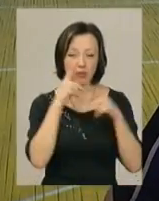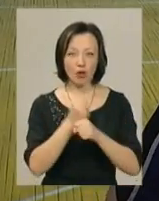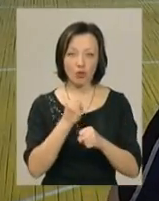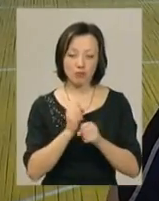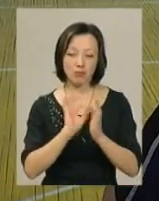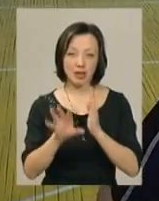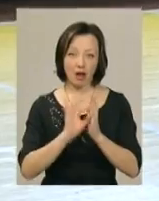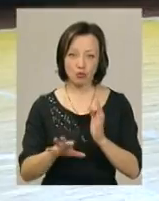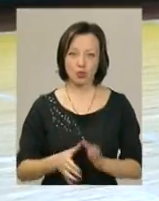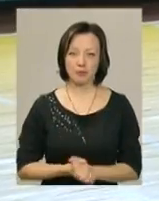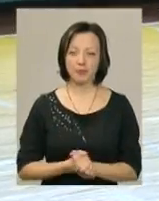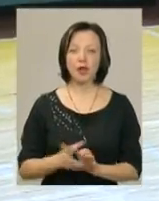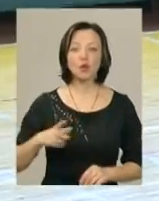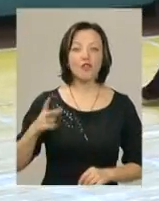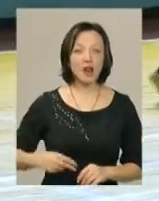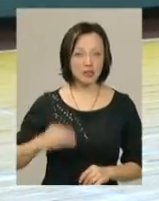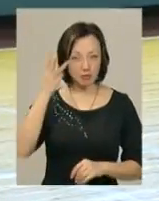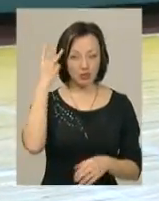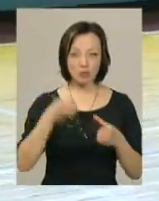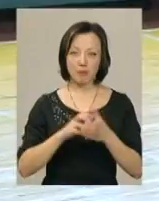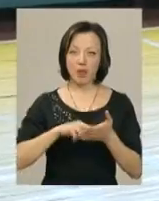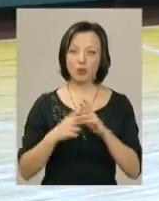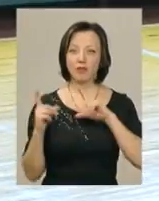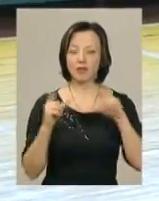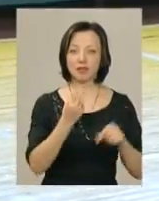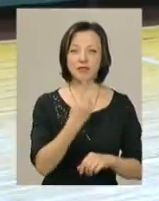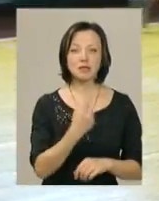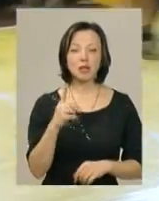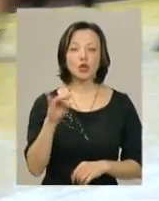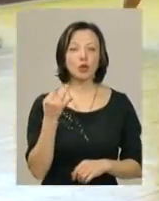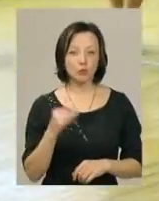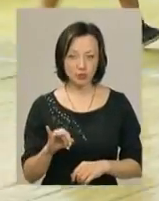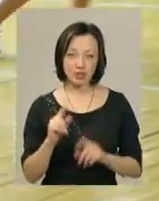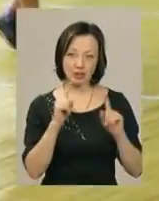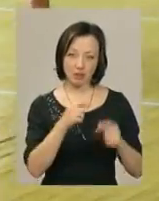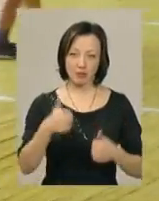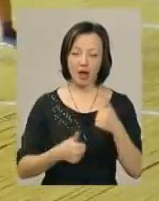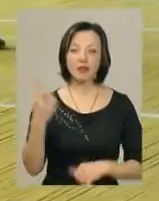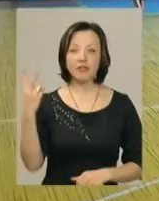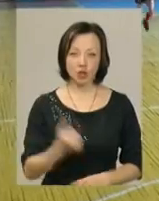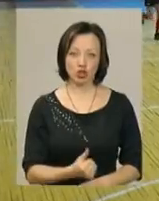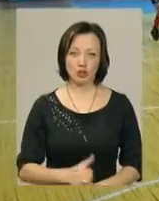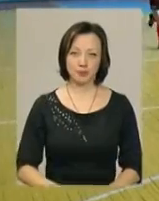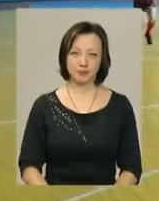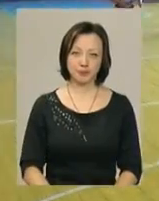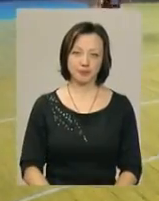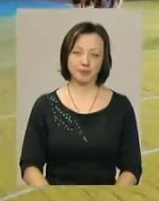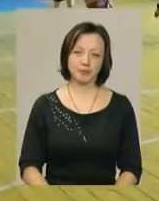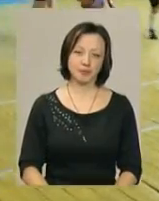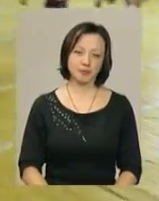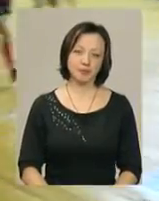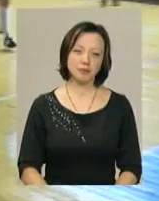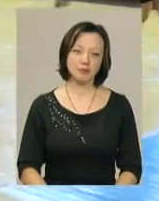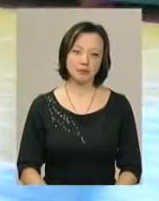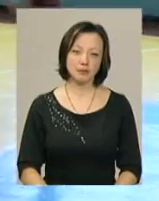то підсказуємо. До Франції хмельницькі регбісти планують виїхати 21 лютого. Там вони змагатимуться два тижні. Ярослава Антошевська,